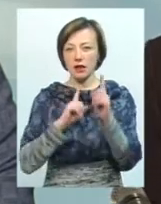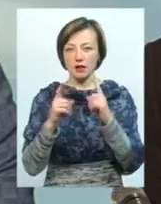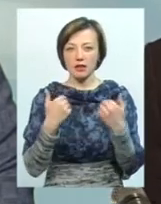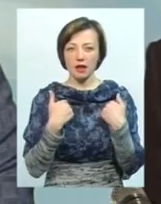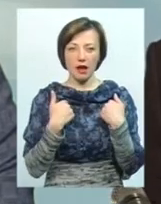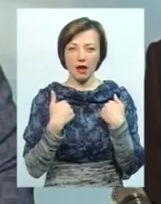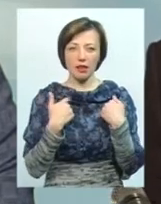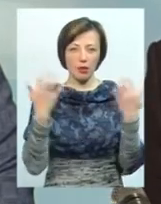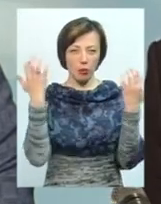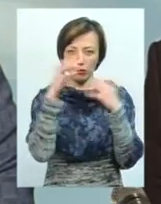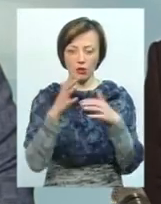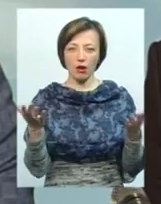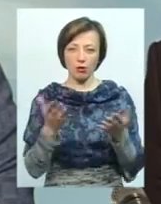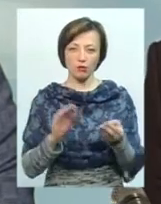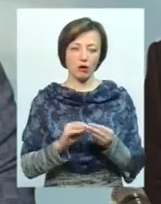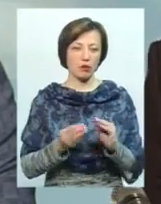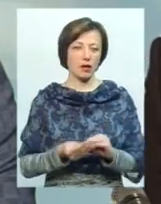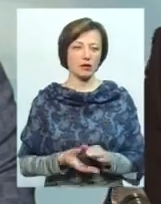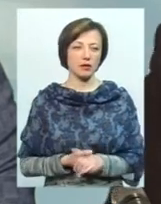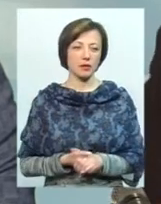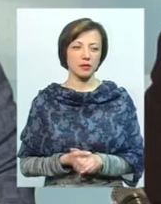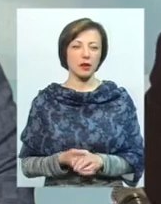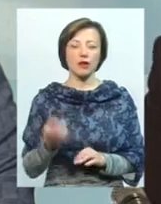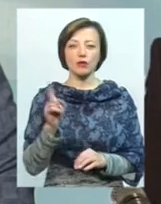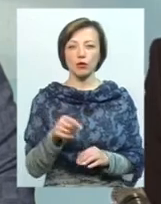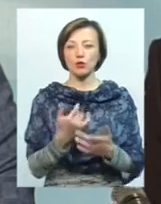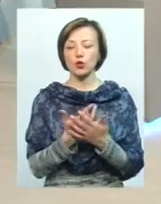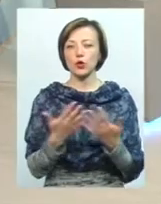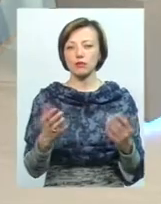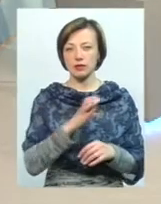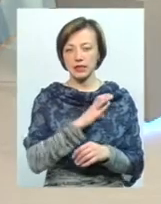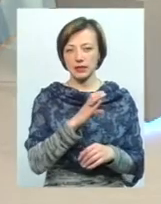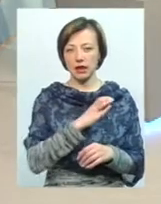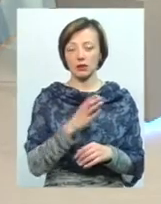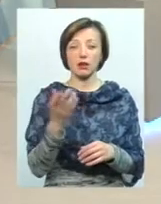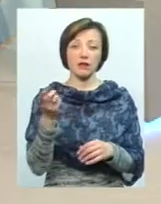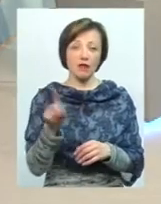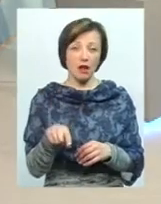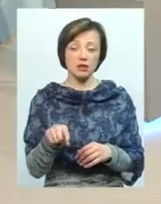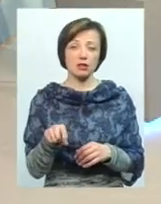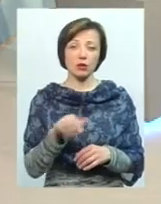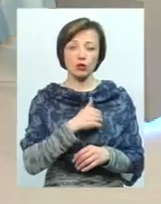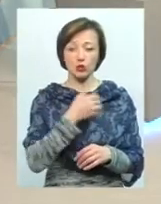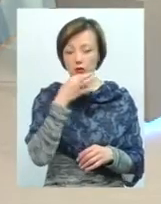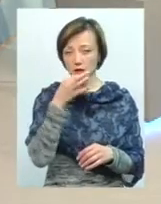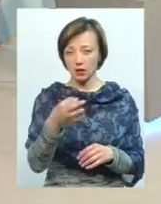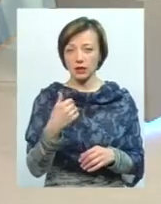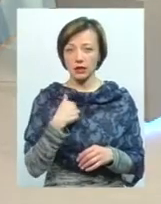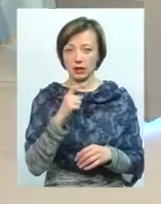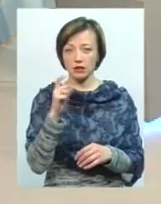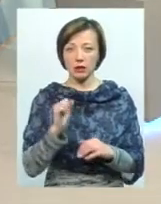Я не помічаю якоїсь проблеми в цьому, в тому, що різні статки. Ну, власне, я хочу сказати, що я за